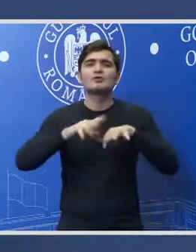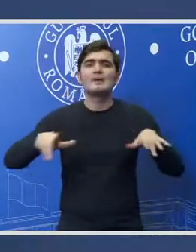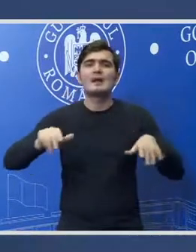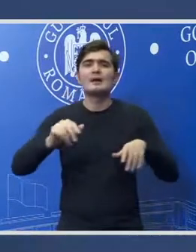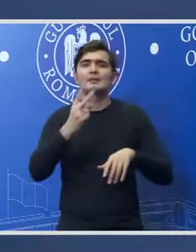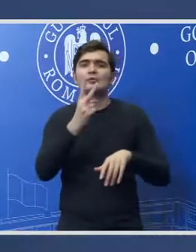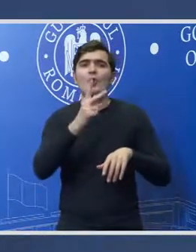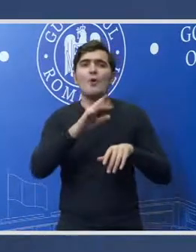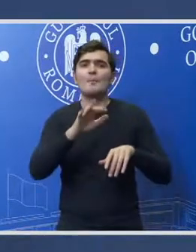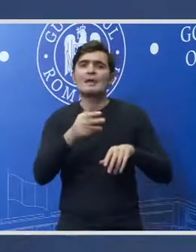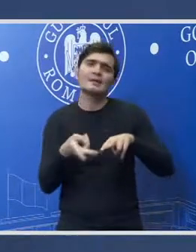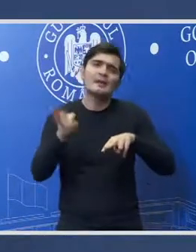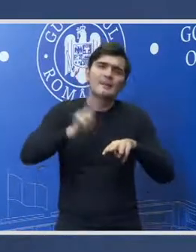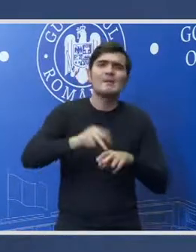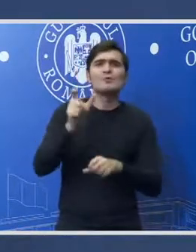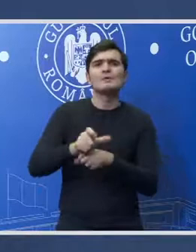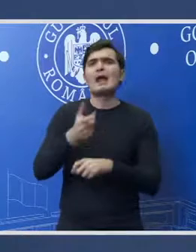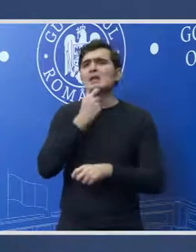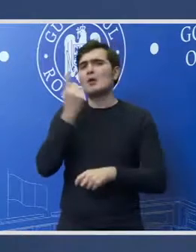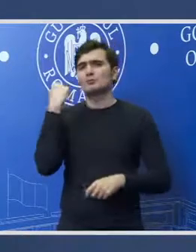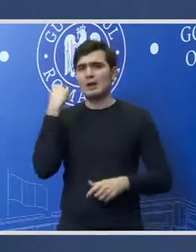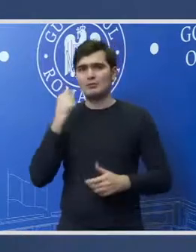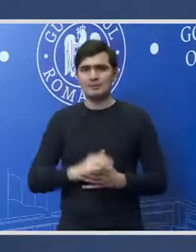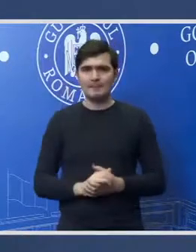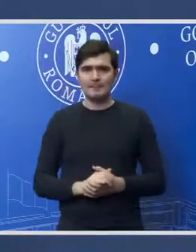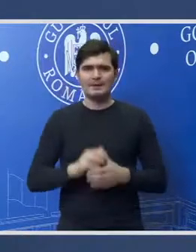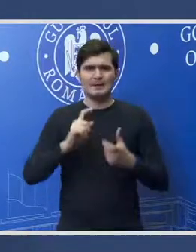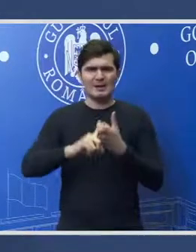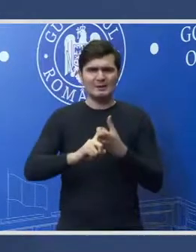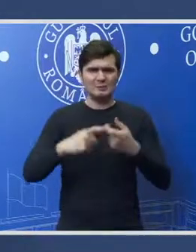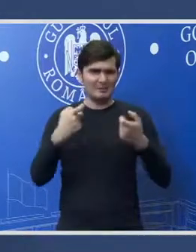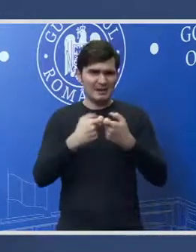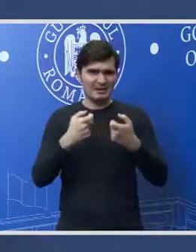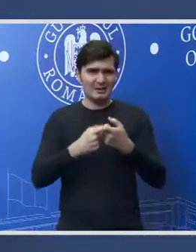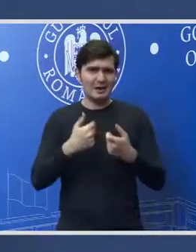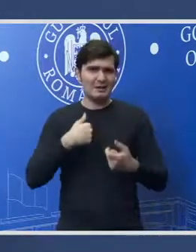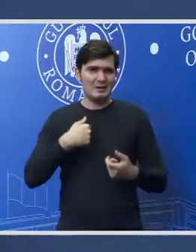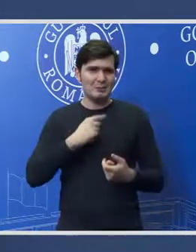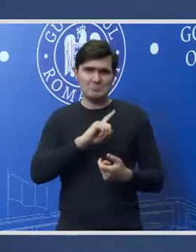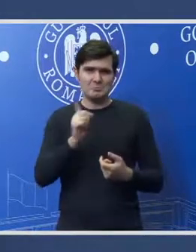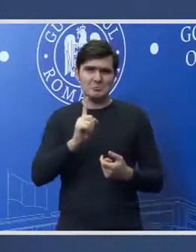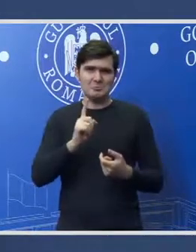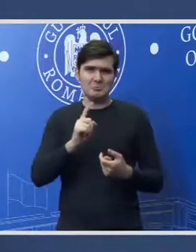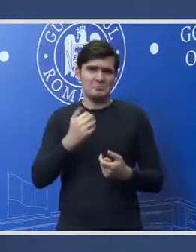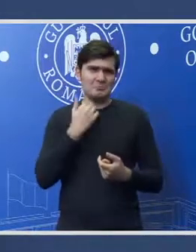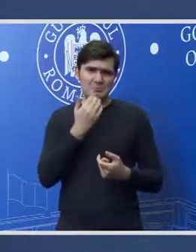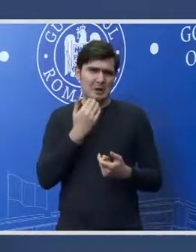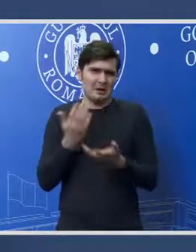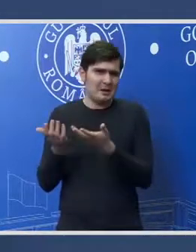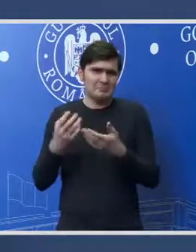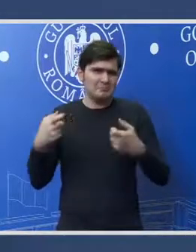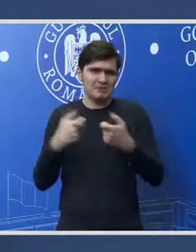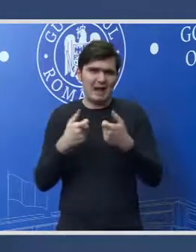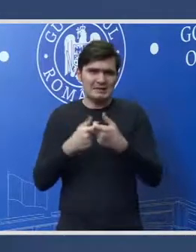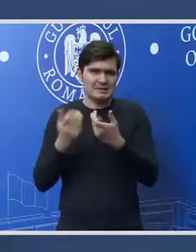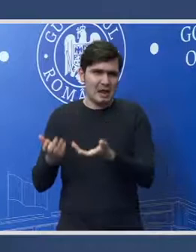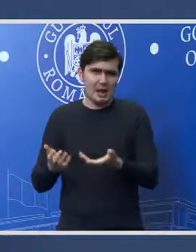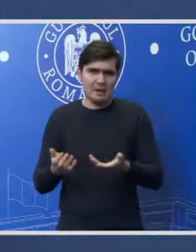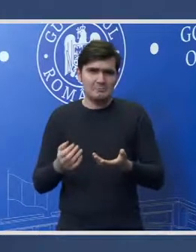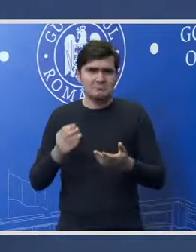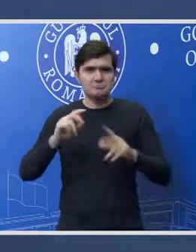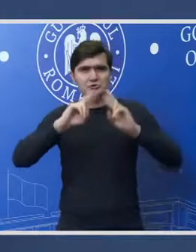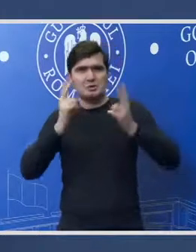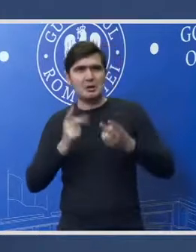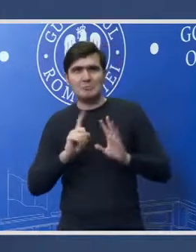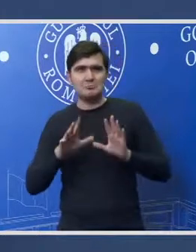2020 anul acesta în învățământ. În ceea prește taxarea știți foarte bine că nu sunt în adept al taxării. Cred că